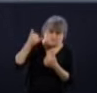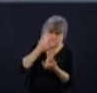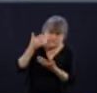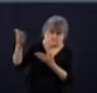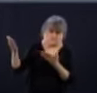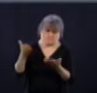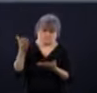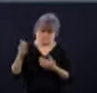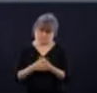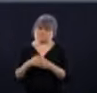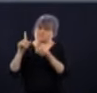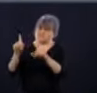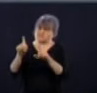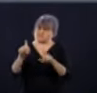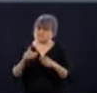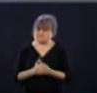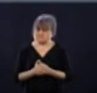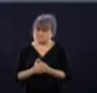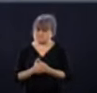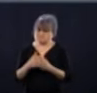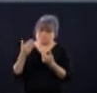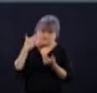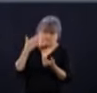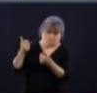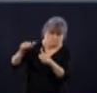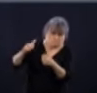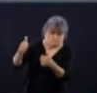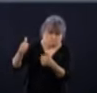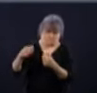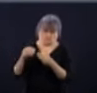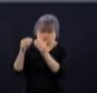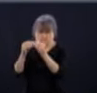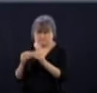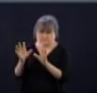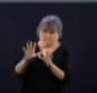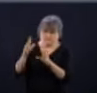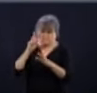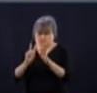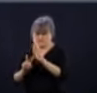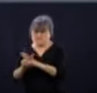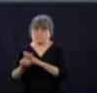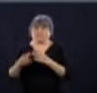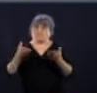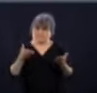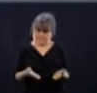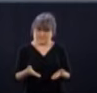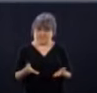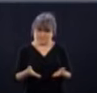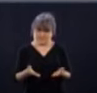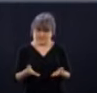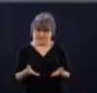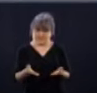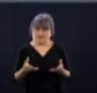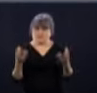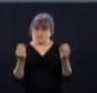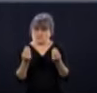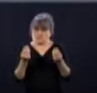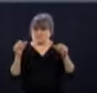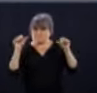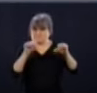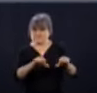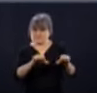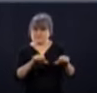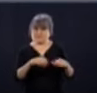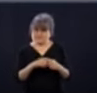comme tel, puis essayer de prévoir ce que ça vous va dire. C'est sûr qu'actuellement, je ne cacherai pas, les zones chaudes sont